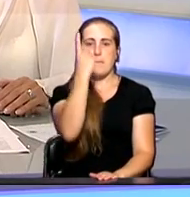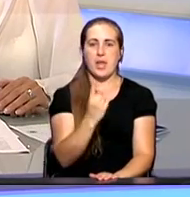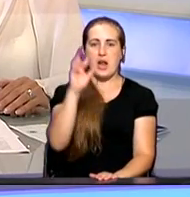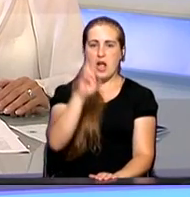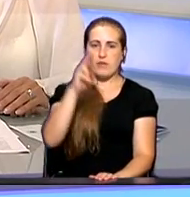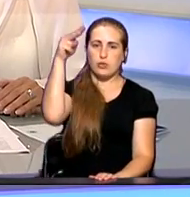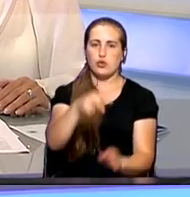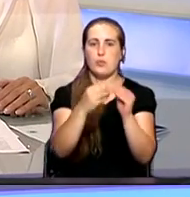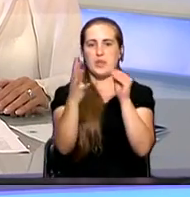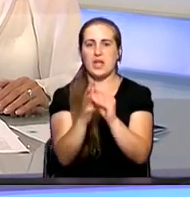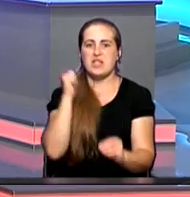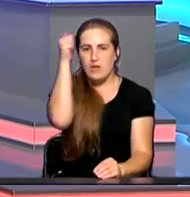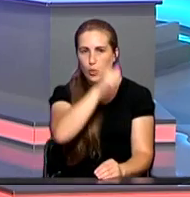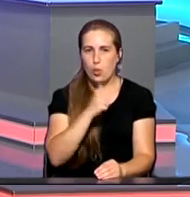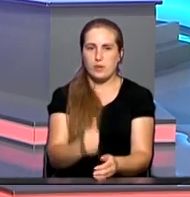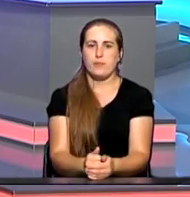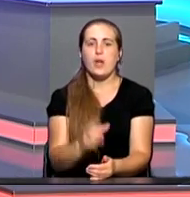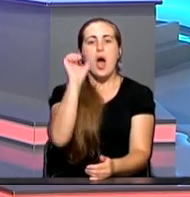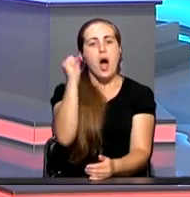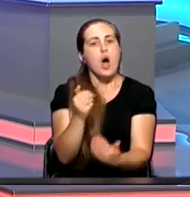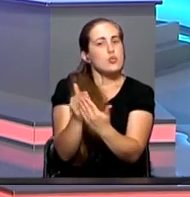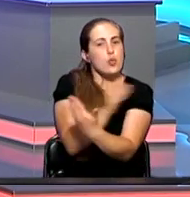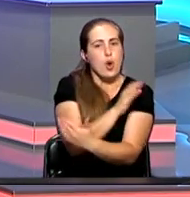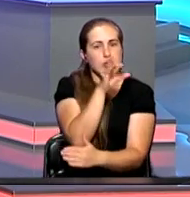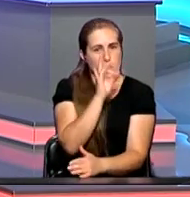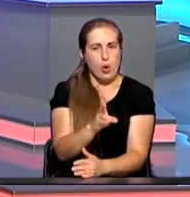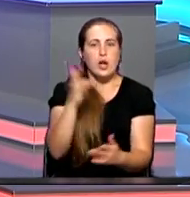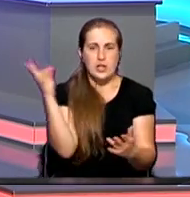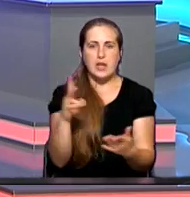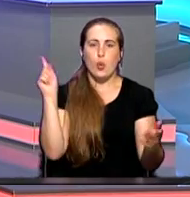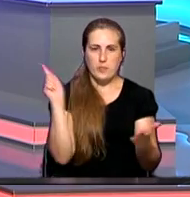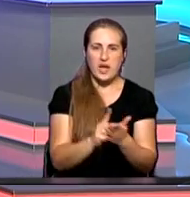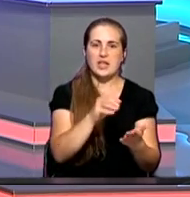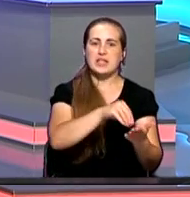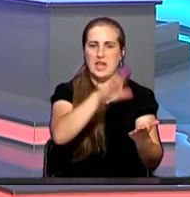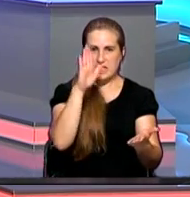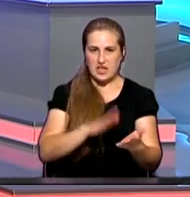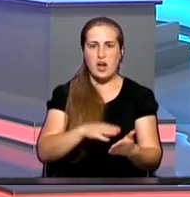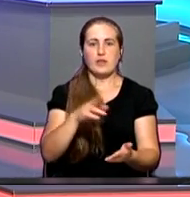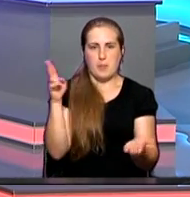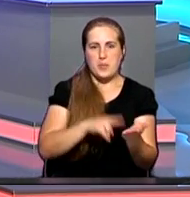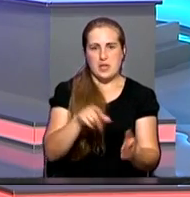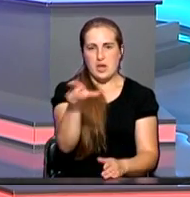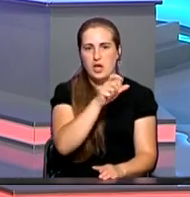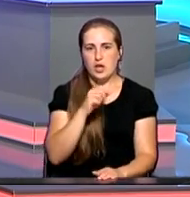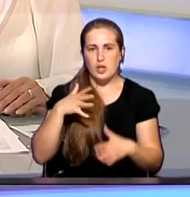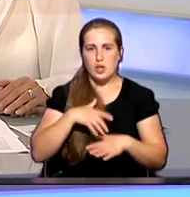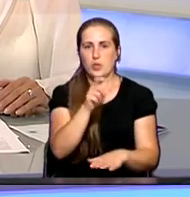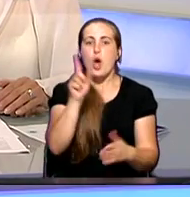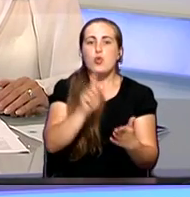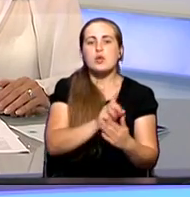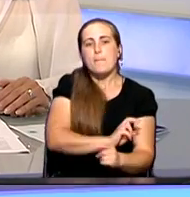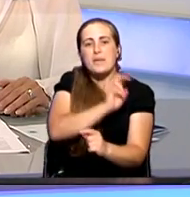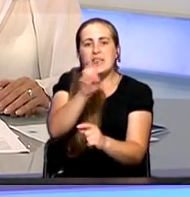2015 года. Но до этого срока надо зарегистрироваться крымчанам? Нужно прийти в пункт